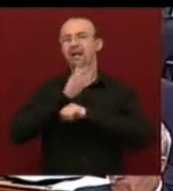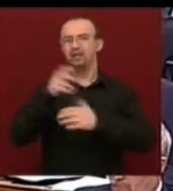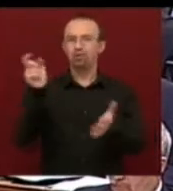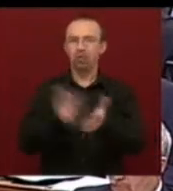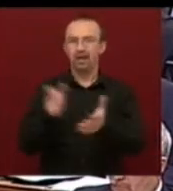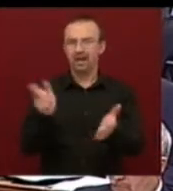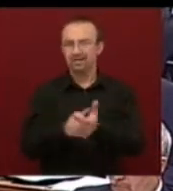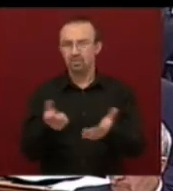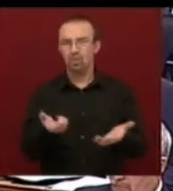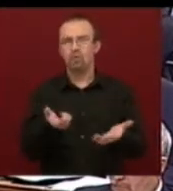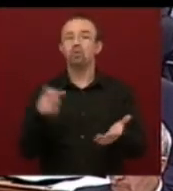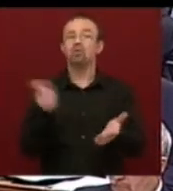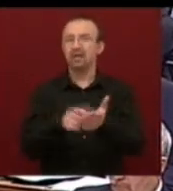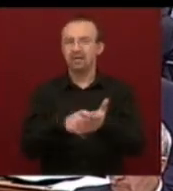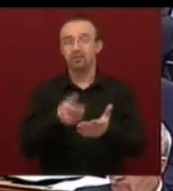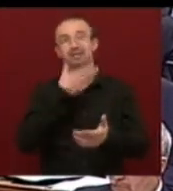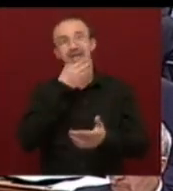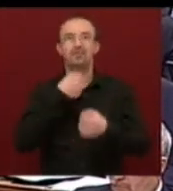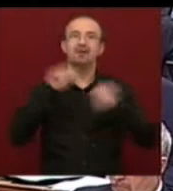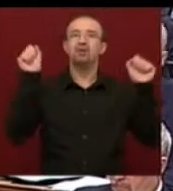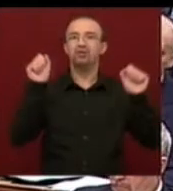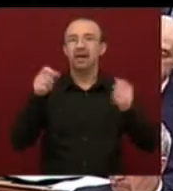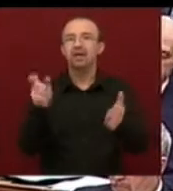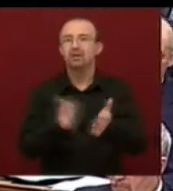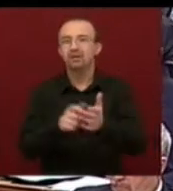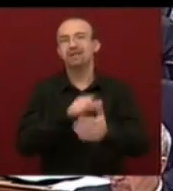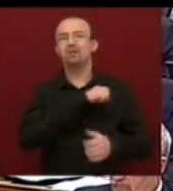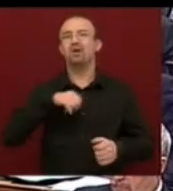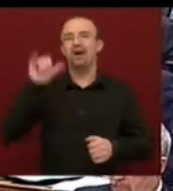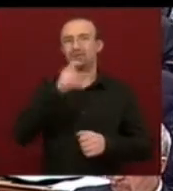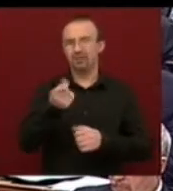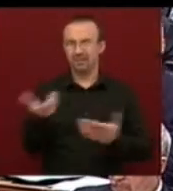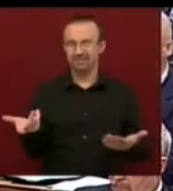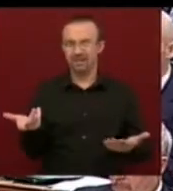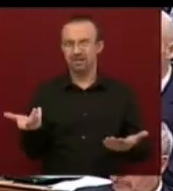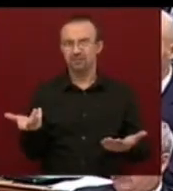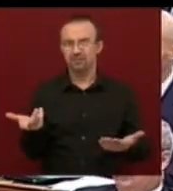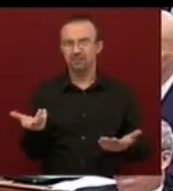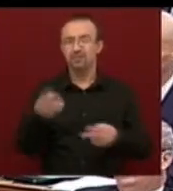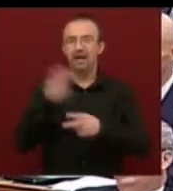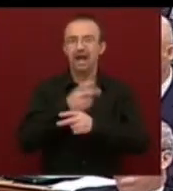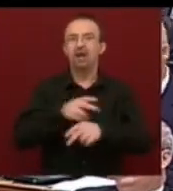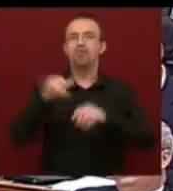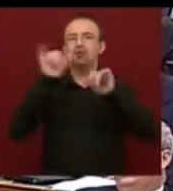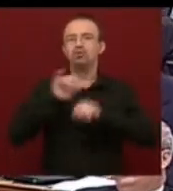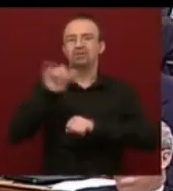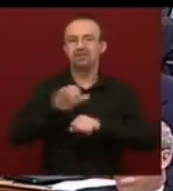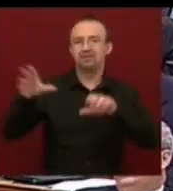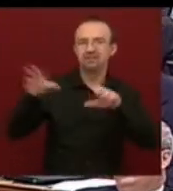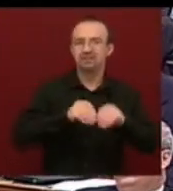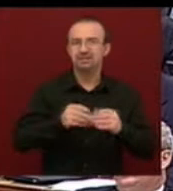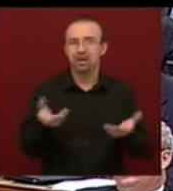kötelező, ráadásul kötelező, milyen szép a szabadság, kötelező magányugdíjpénztárat, állami nyugdíjrendszerbe lehet